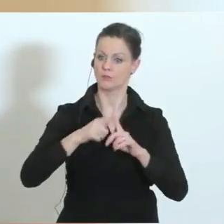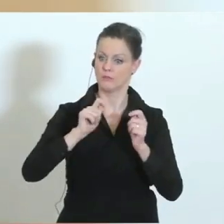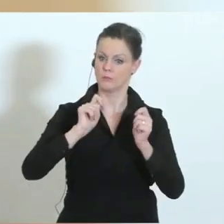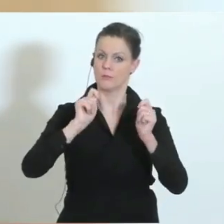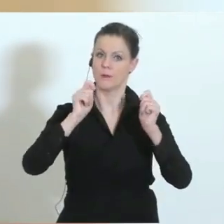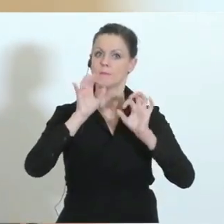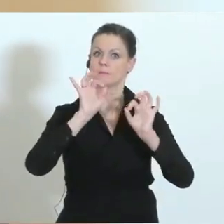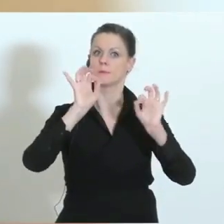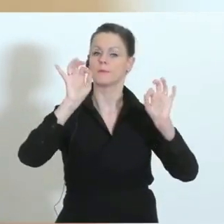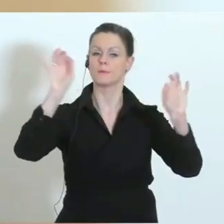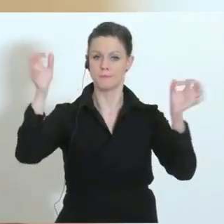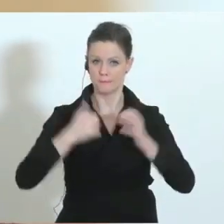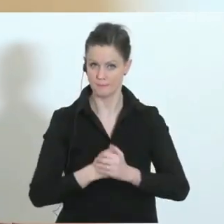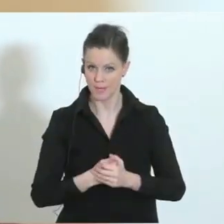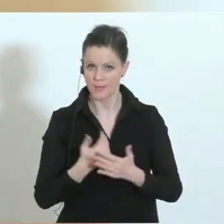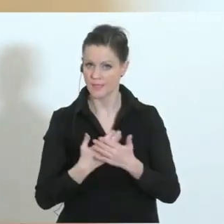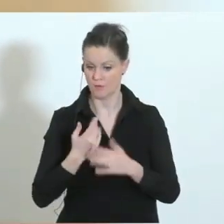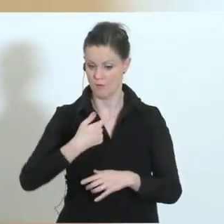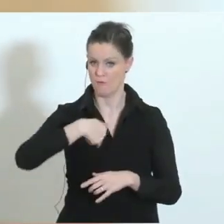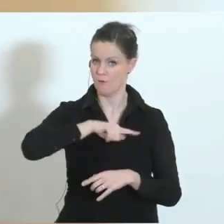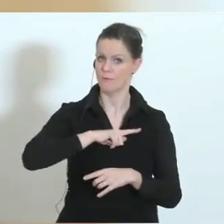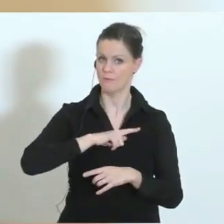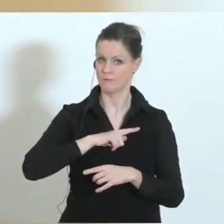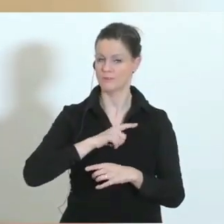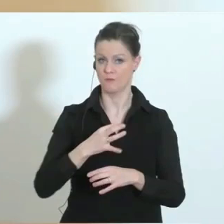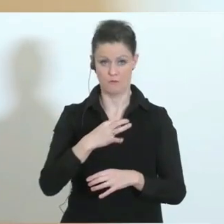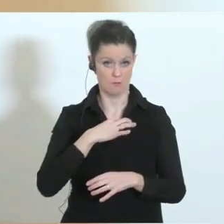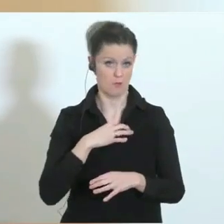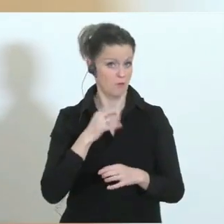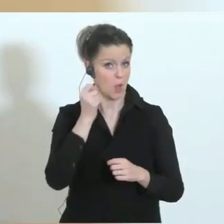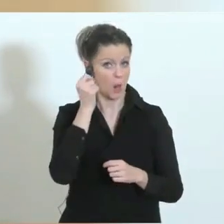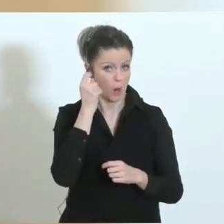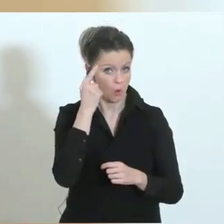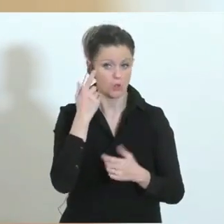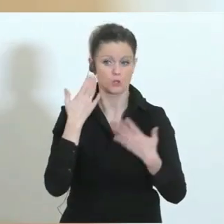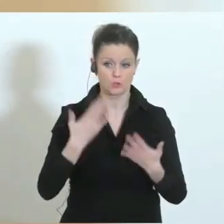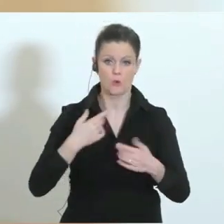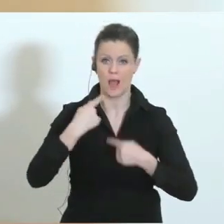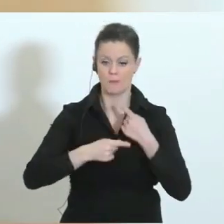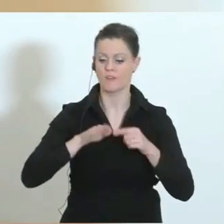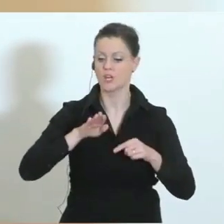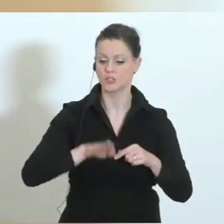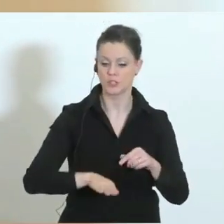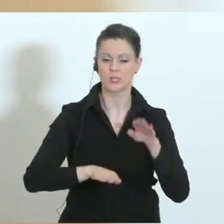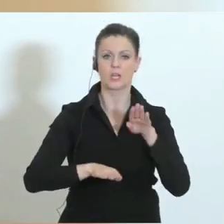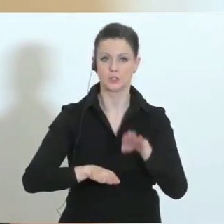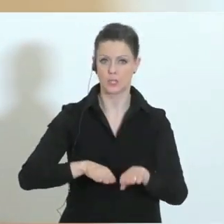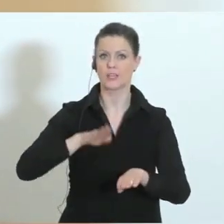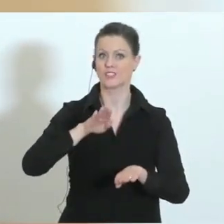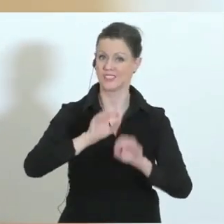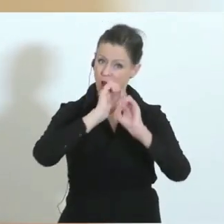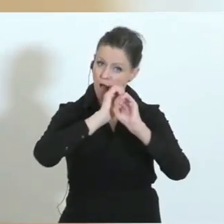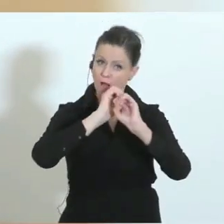Situation. Und das wäre für mich das logische Vorgehen, Schritt für Schritt und in klaren Abläufen.